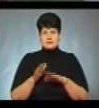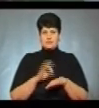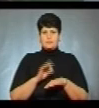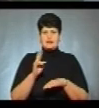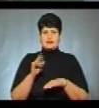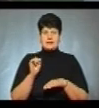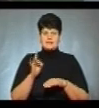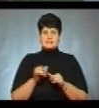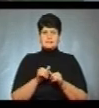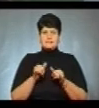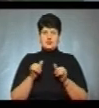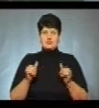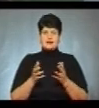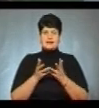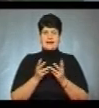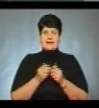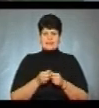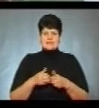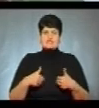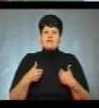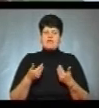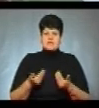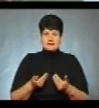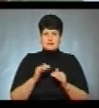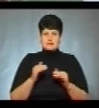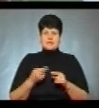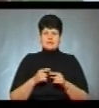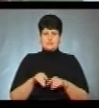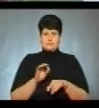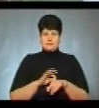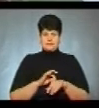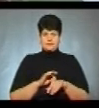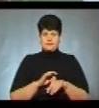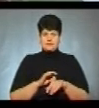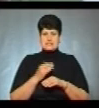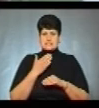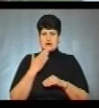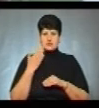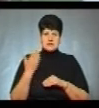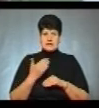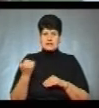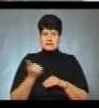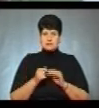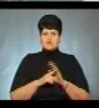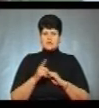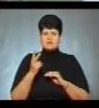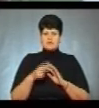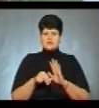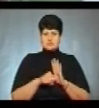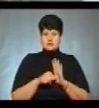тому що значно зросла кількість звертань дітей з цією недугою. За останні тижні, починаючи з 26